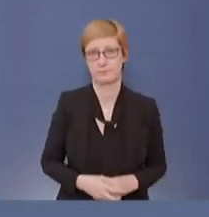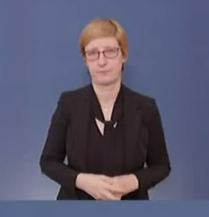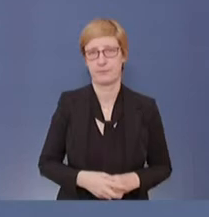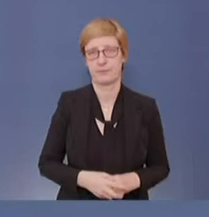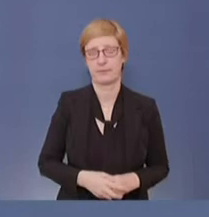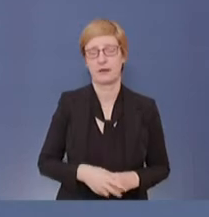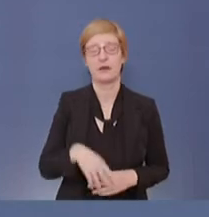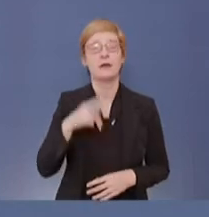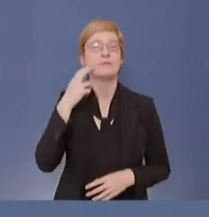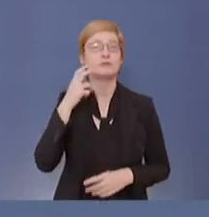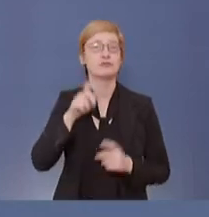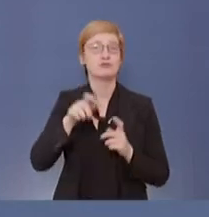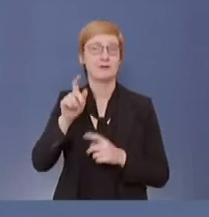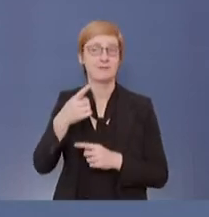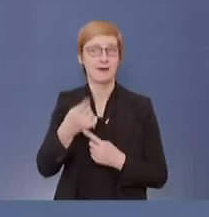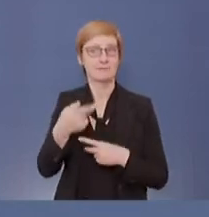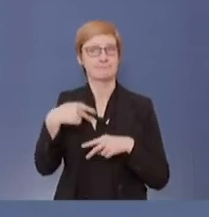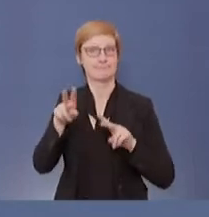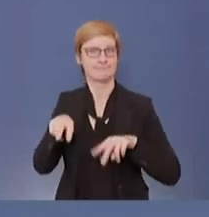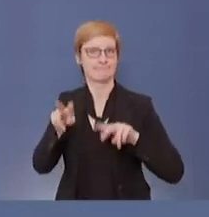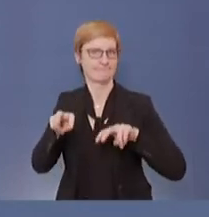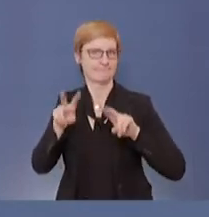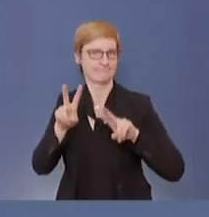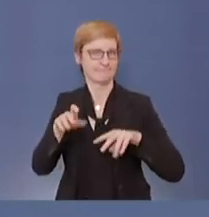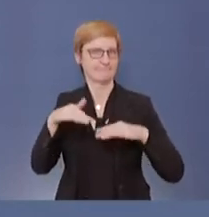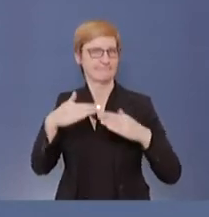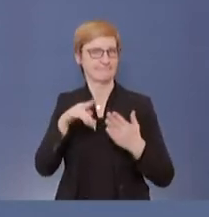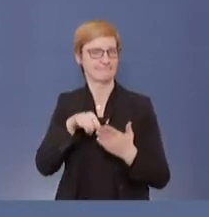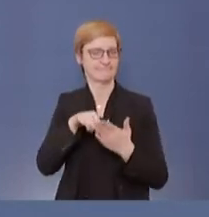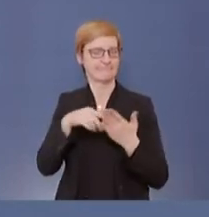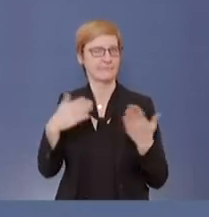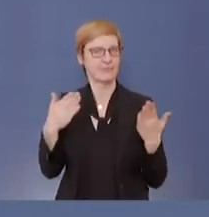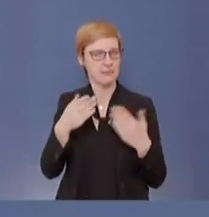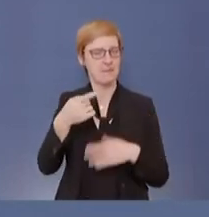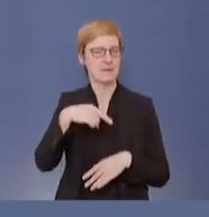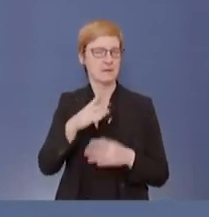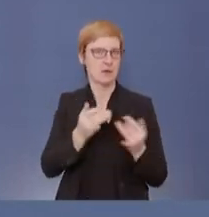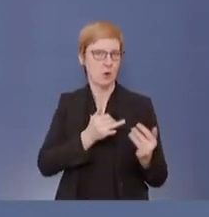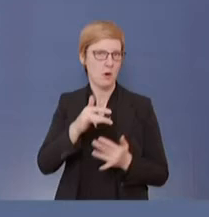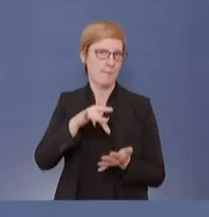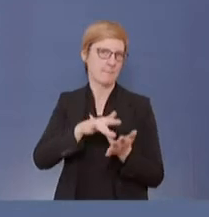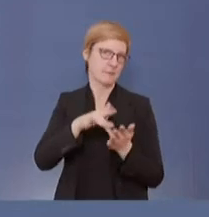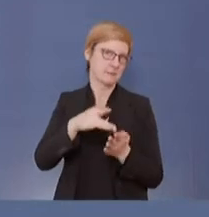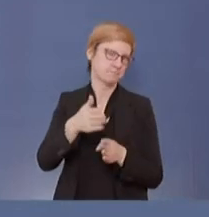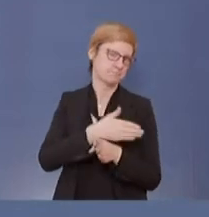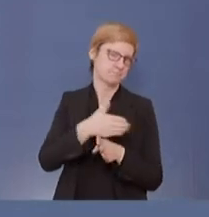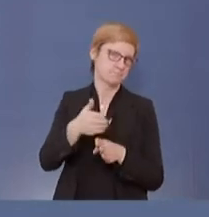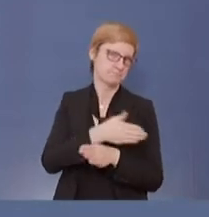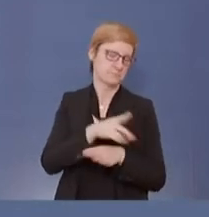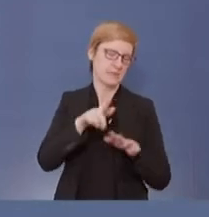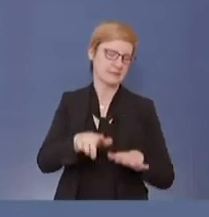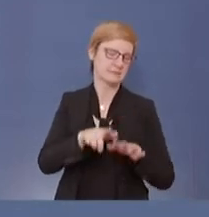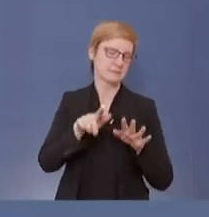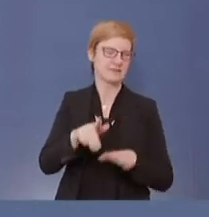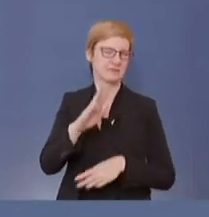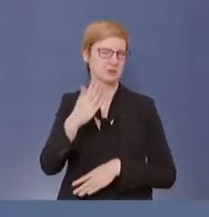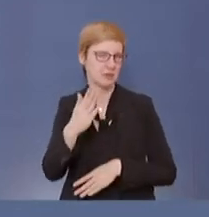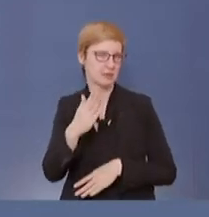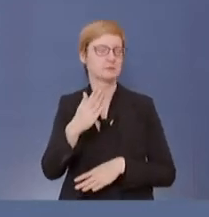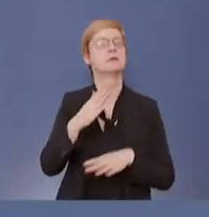Wissenschaftler ist, Mitte des Monats, um den 17. herum wurde genannt,